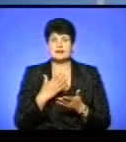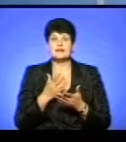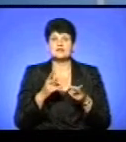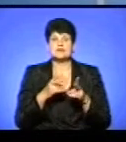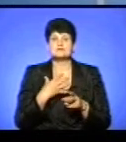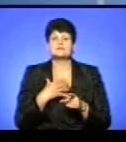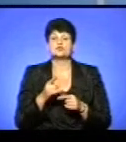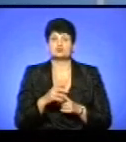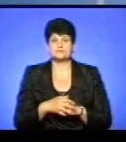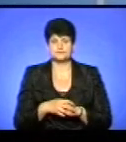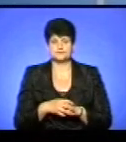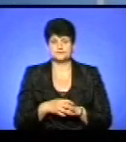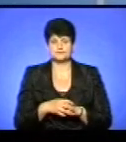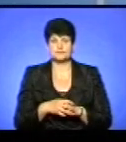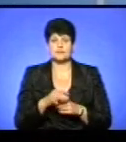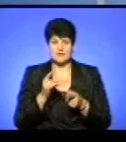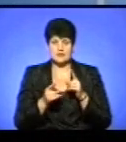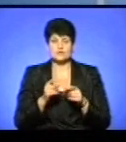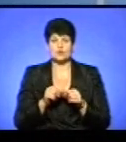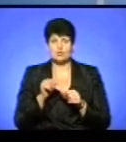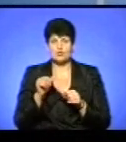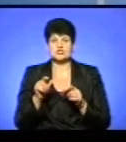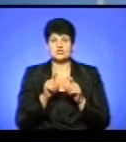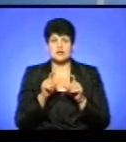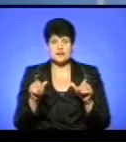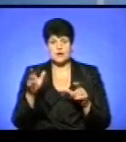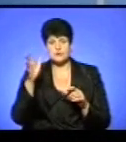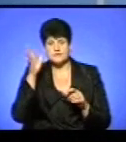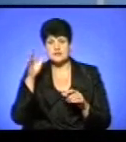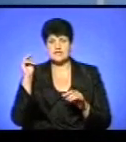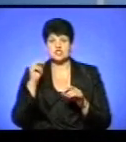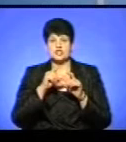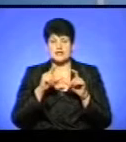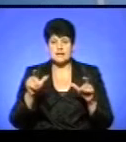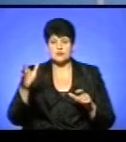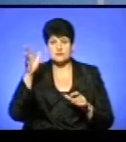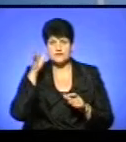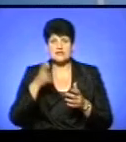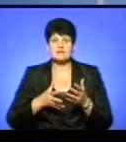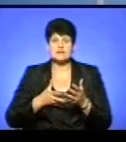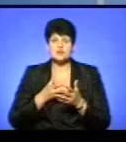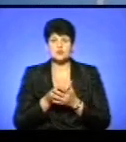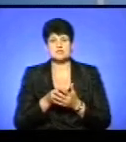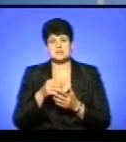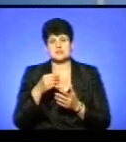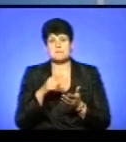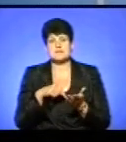чому? Тому що, дійсно, позашкільна освіта і дошкільна освіта фінансуються з міського бюджету.